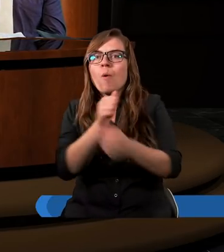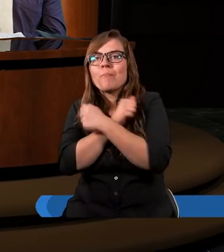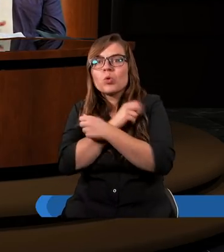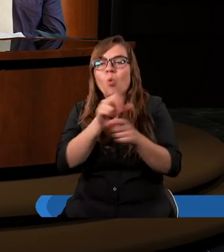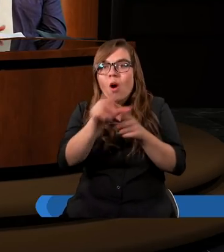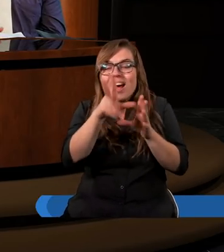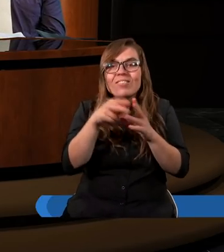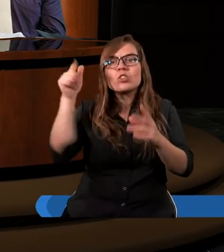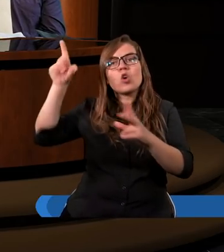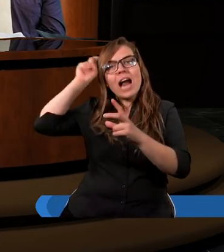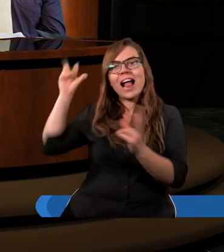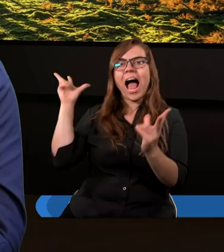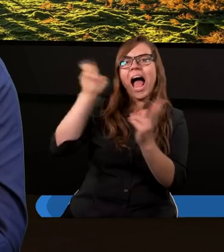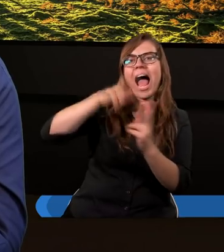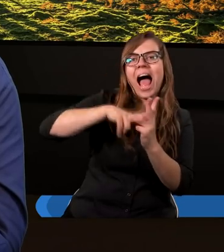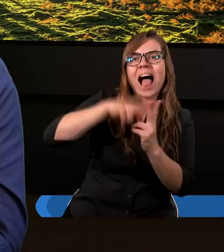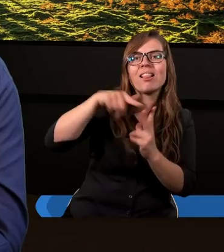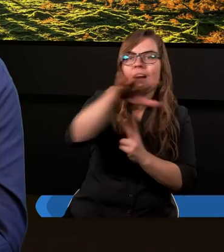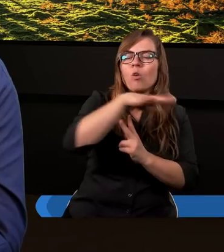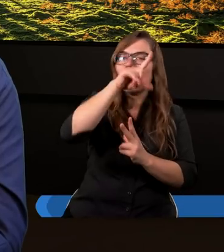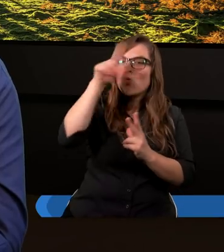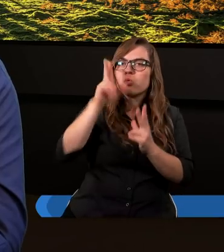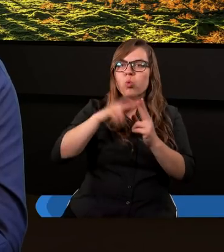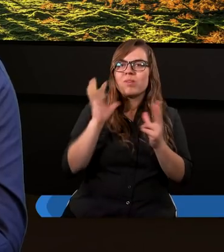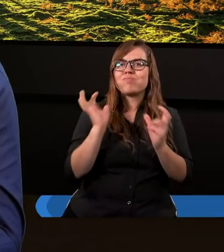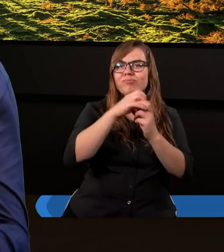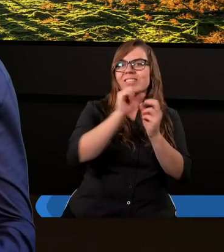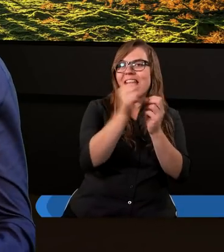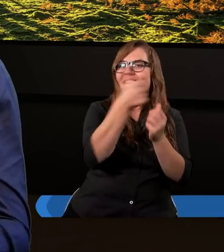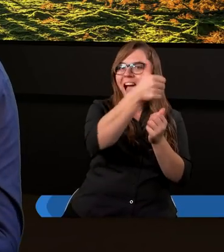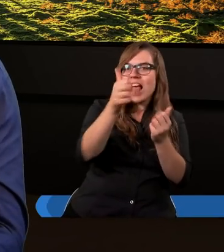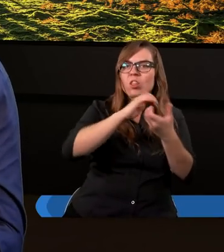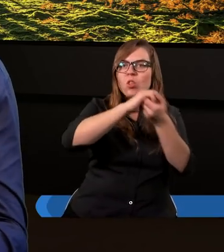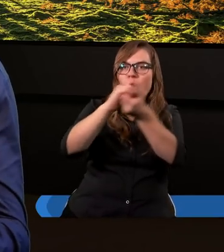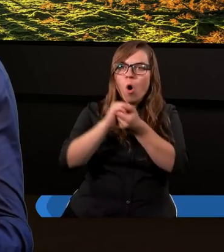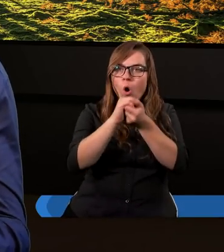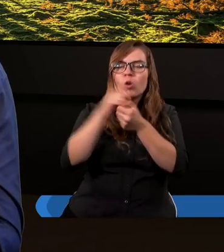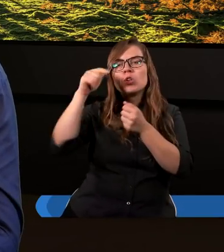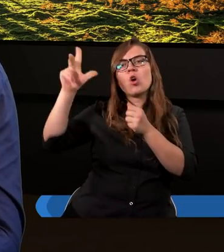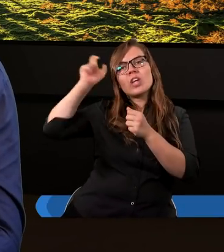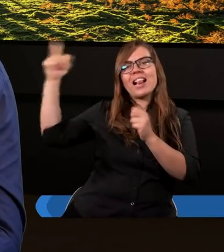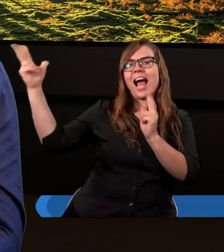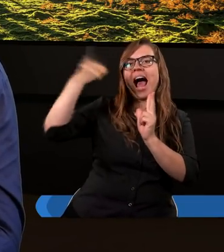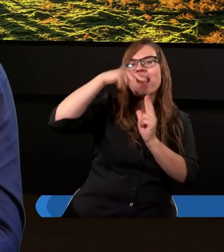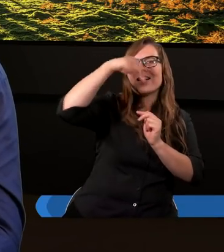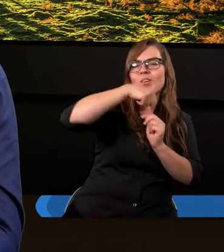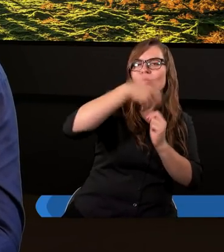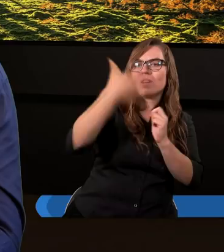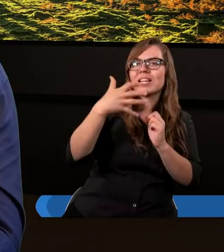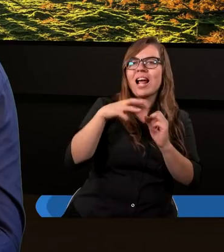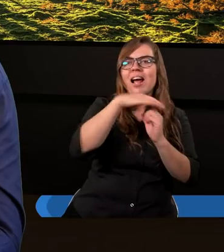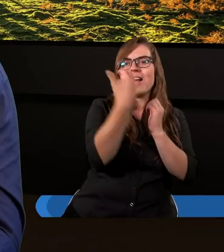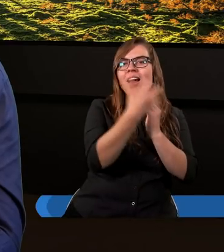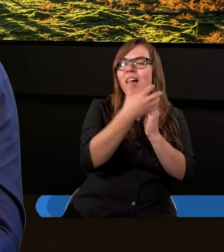szatan będzie atakował przede wszystkim jedność, a najłatwiej jedność zakłócić, zaburzyć. Wiemy, że szatanowi się to